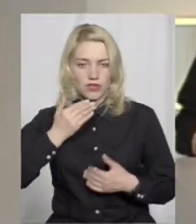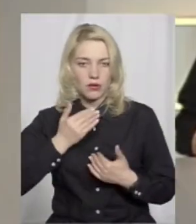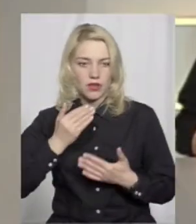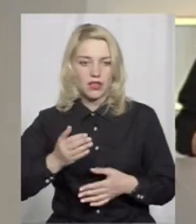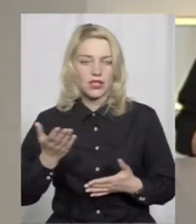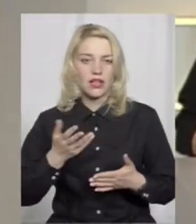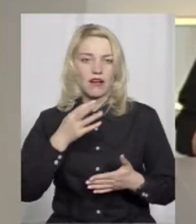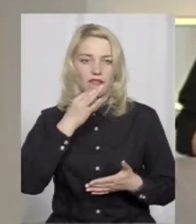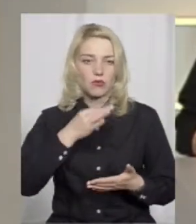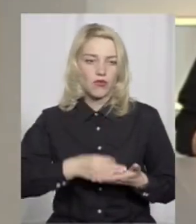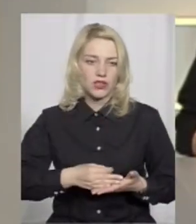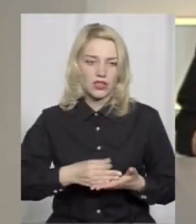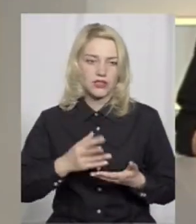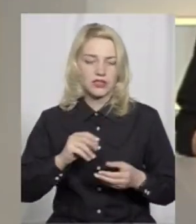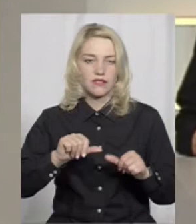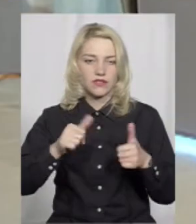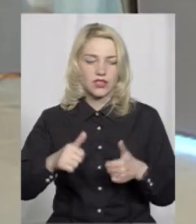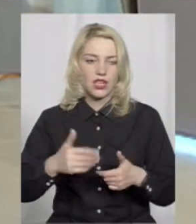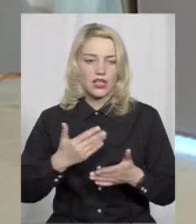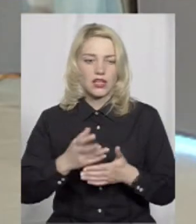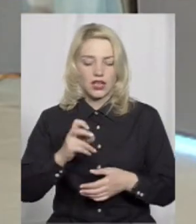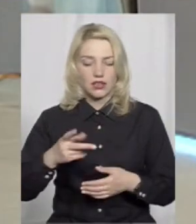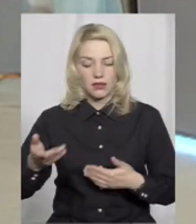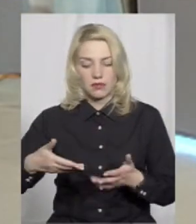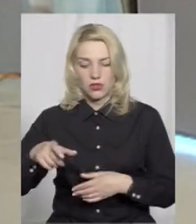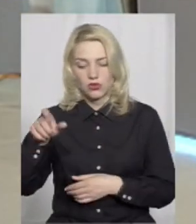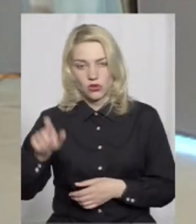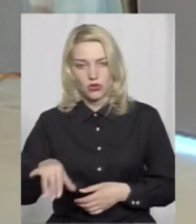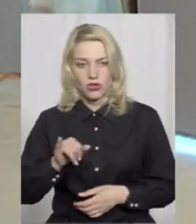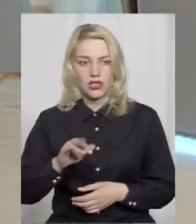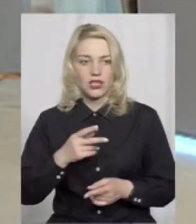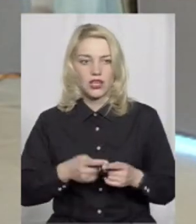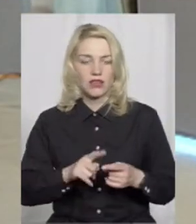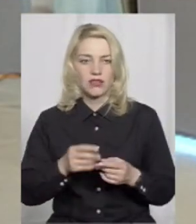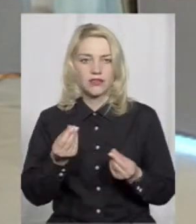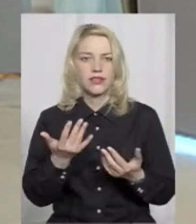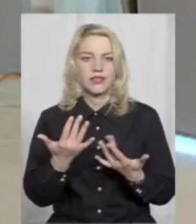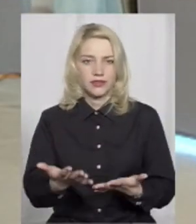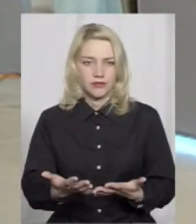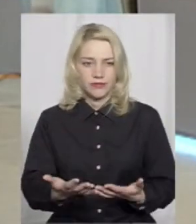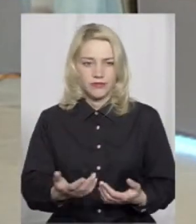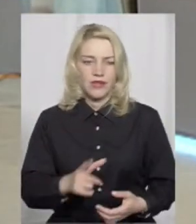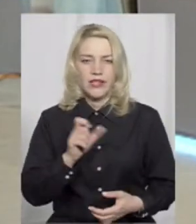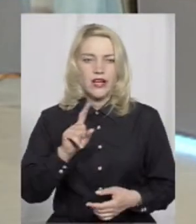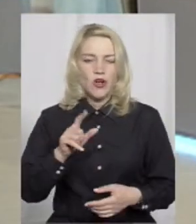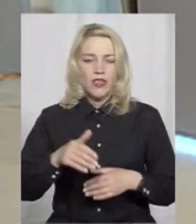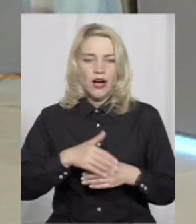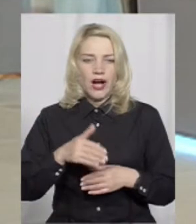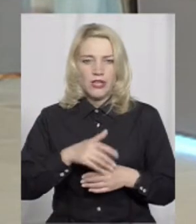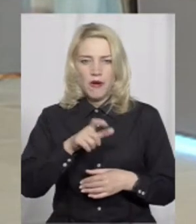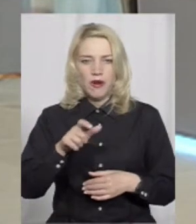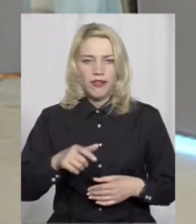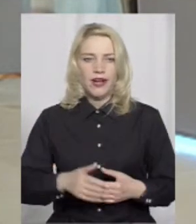взагалі, яка відповідальність у водія і у пішохода. І як вона вимірюється? За що ми наказуємо?